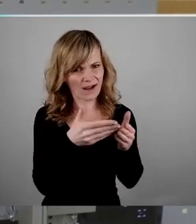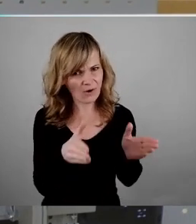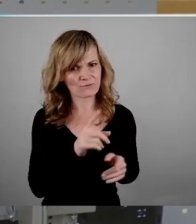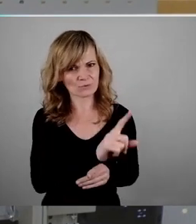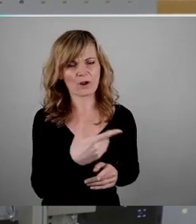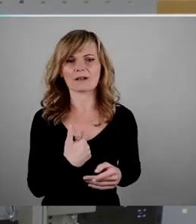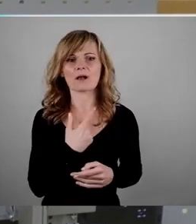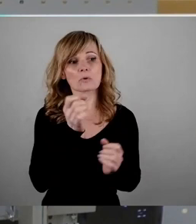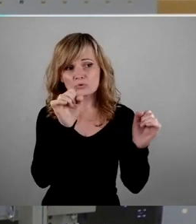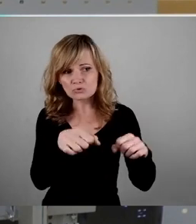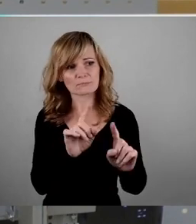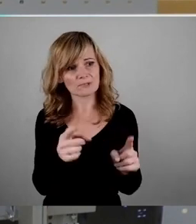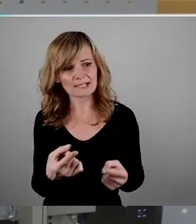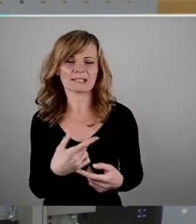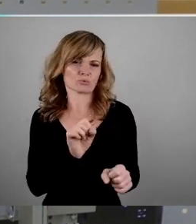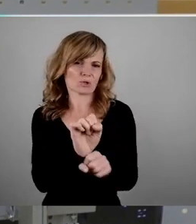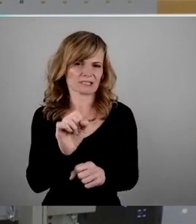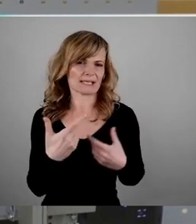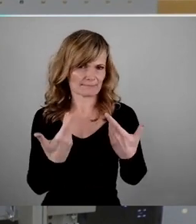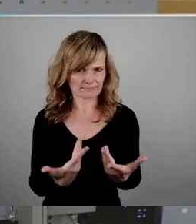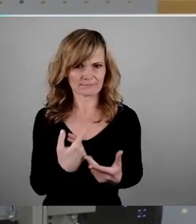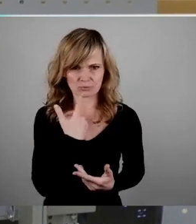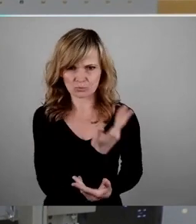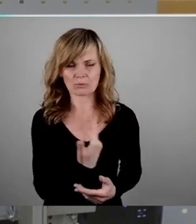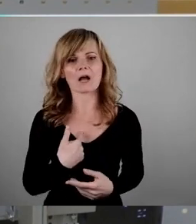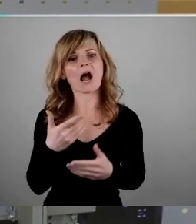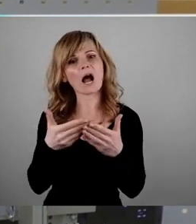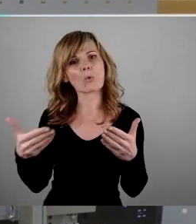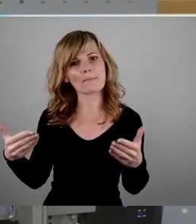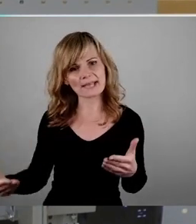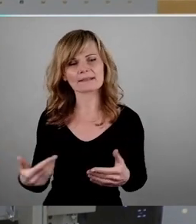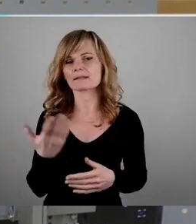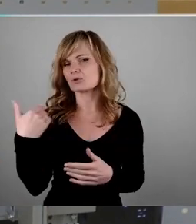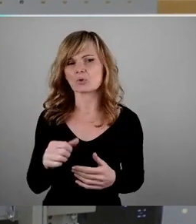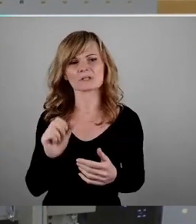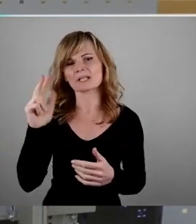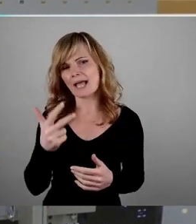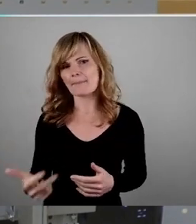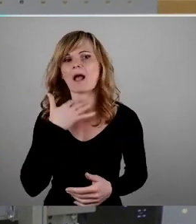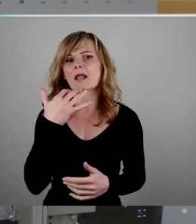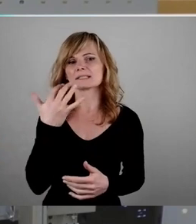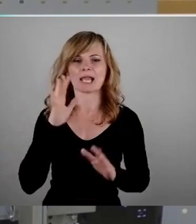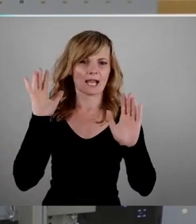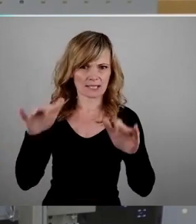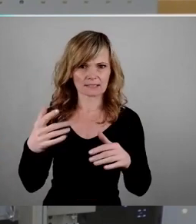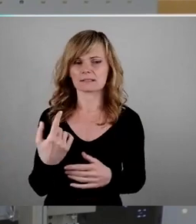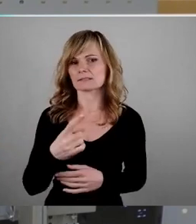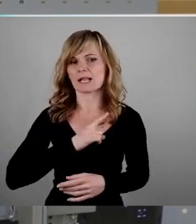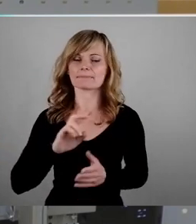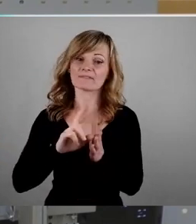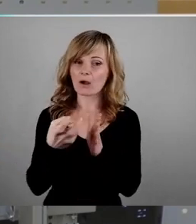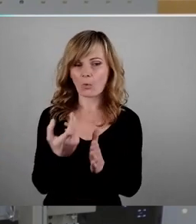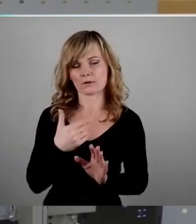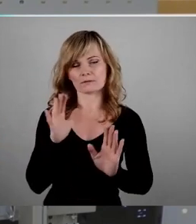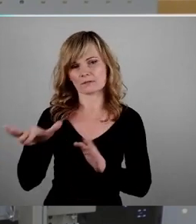nicht zustimmen kann. Ich will dem Argumenten, die ja schon dreifach erzählt worden sind, will ich nicht nochmal wiederholen, aber